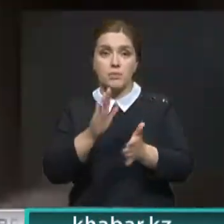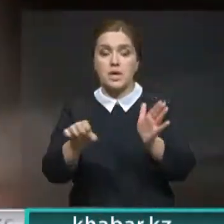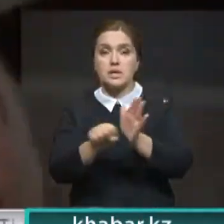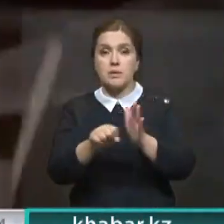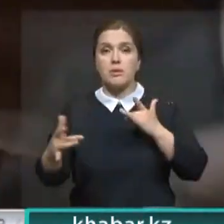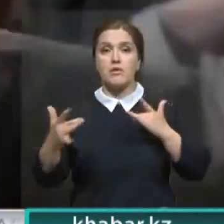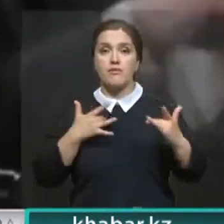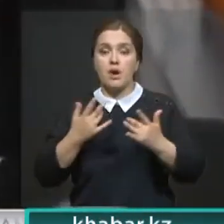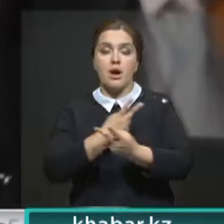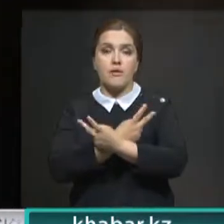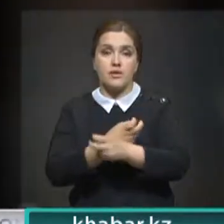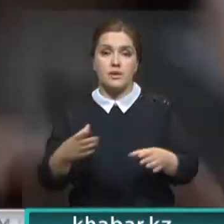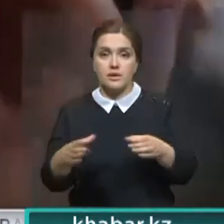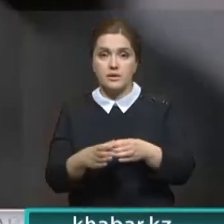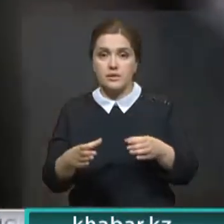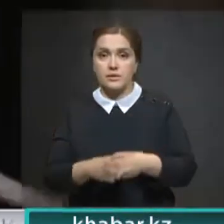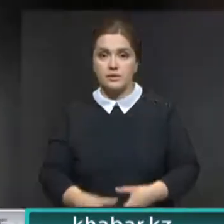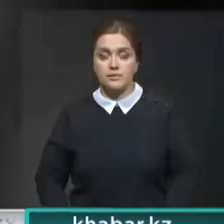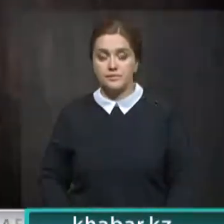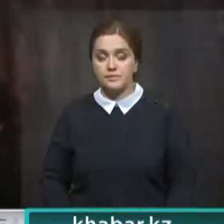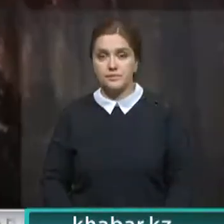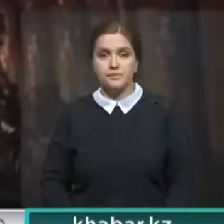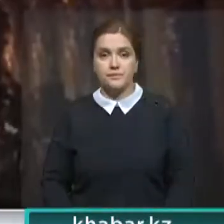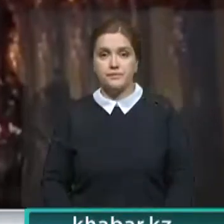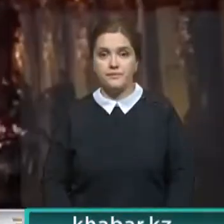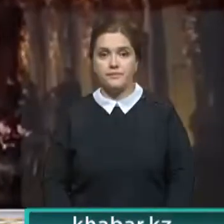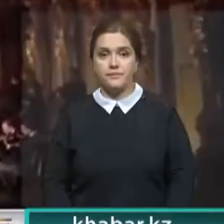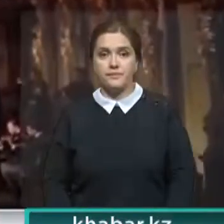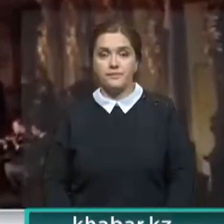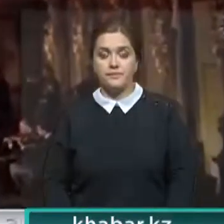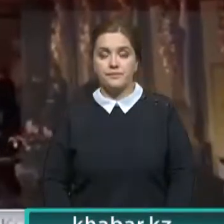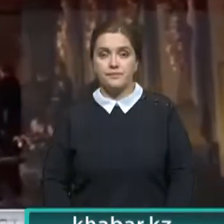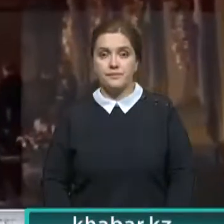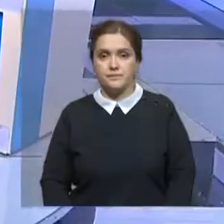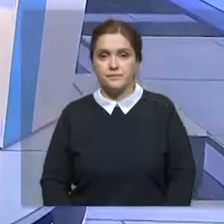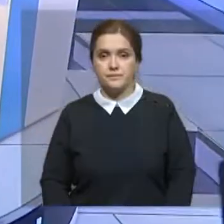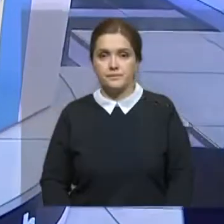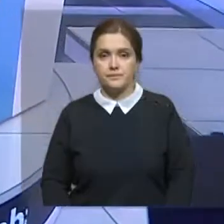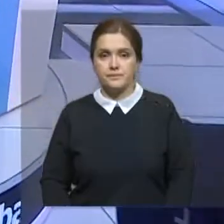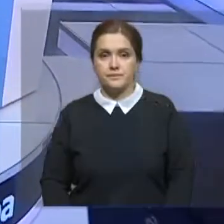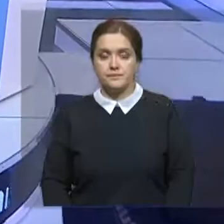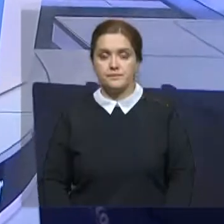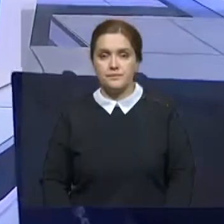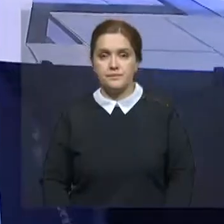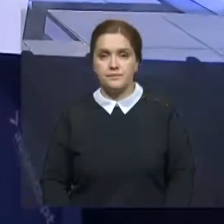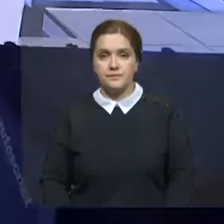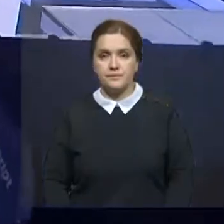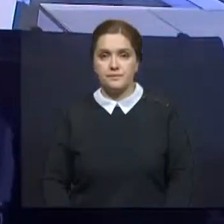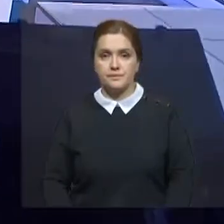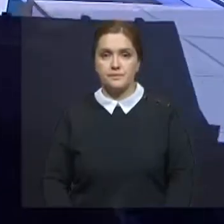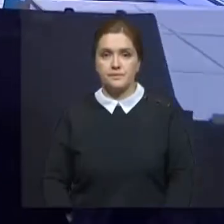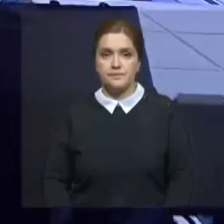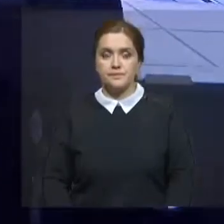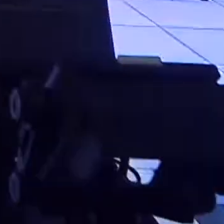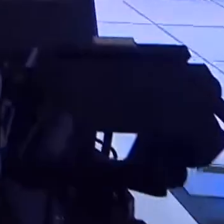выступление австрийского коллектива. Олег Ужгалиева, Гафуу Али, Альбек Алиев. Итоги дня. Всего доброго и хороших выходных. До